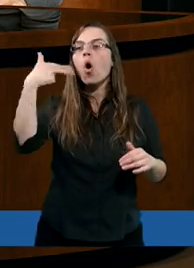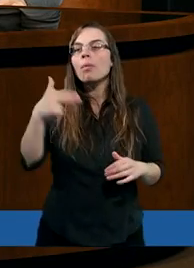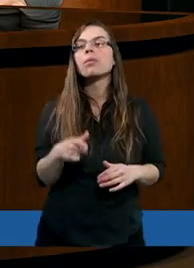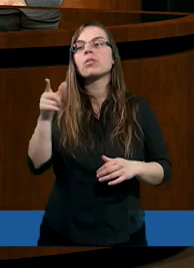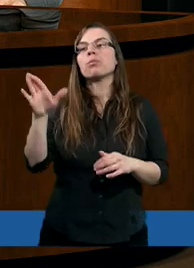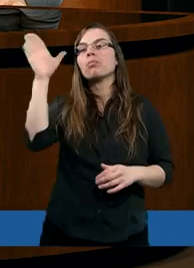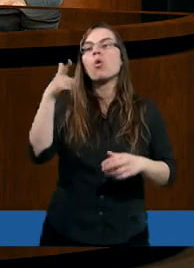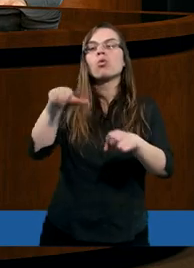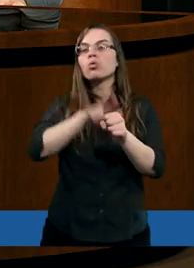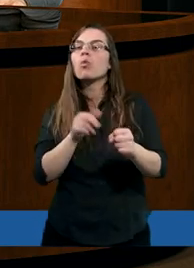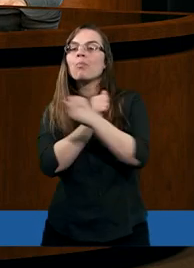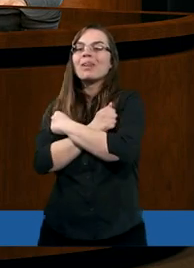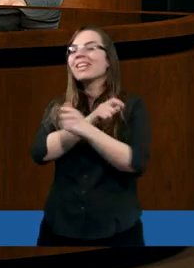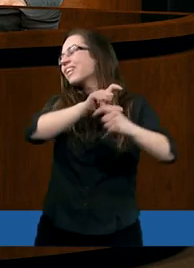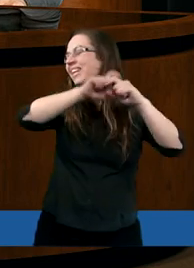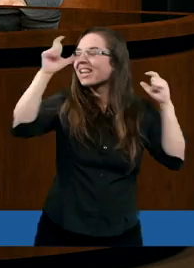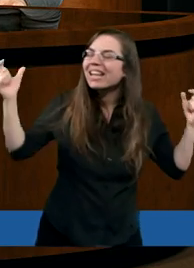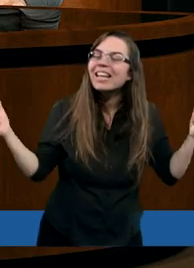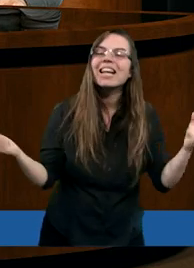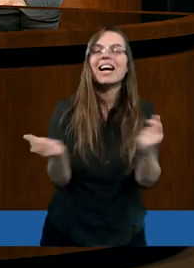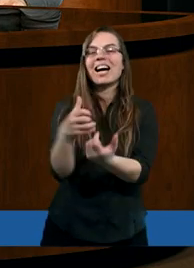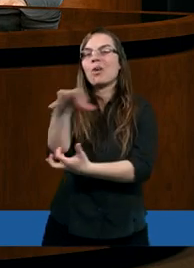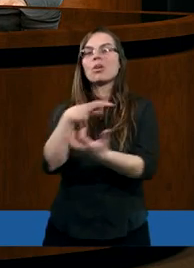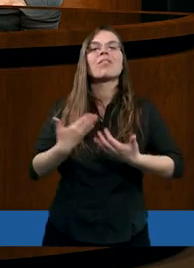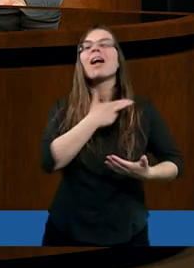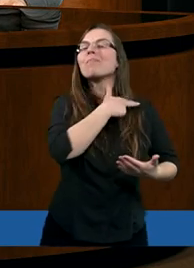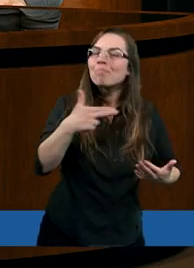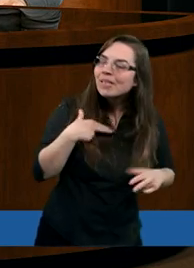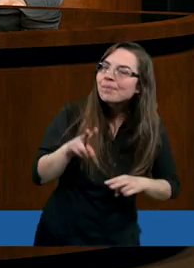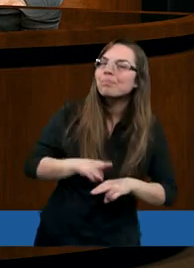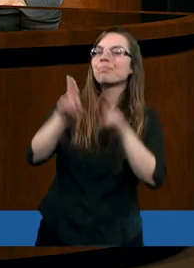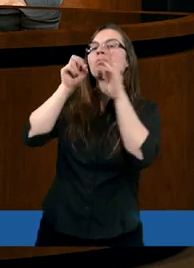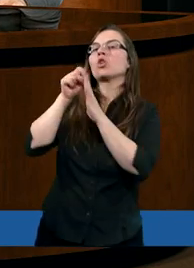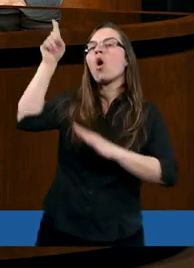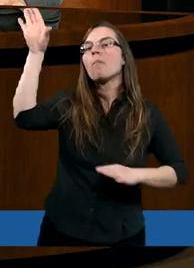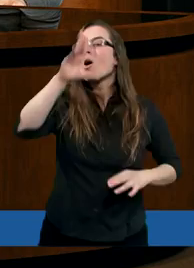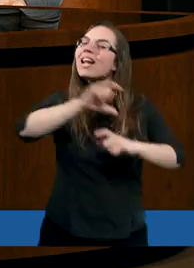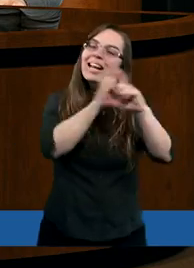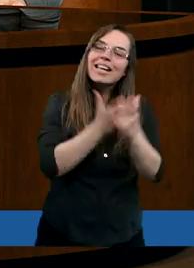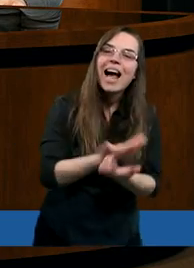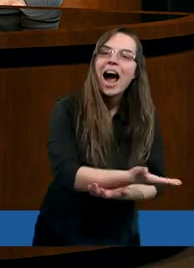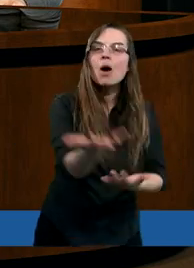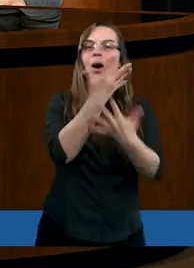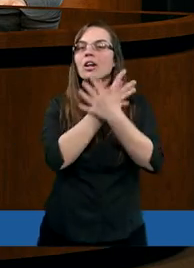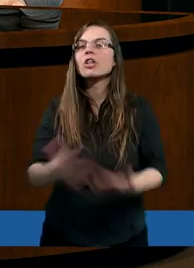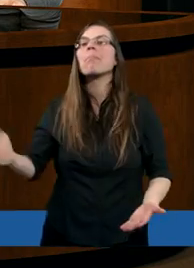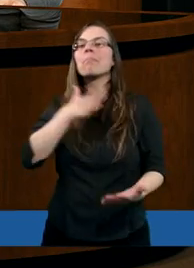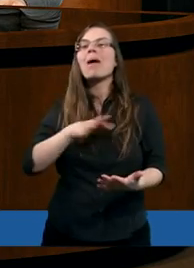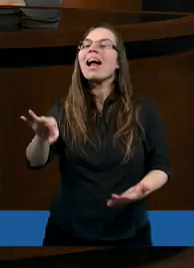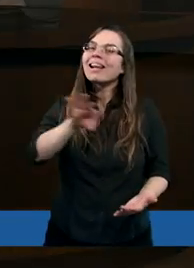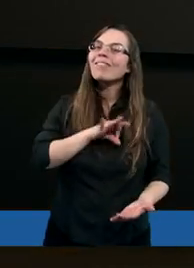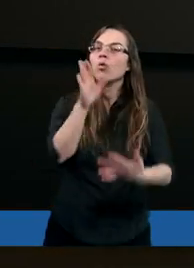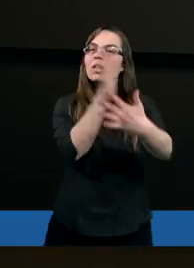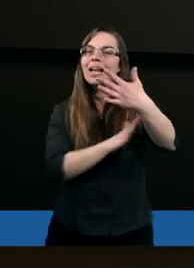Bóg, który miłuje cały świat, do Niego należy cała ziemia, ma swój naród,